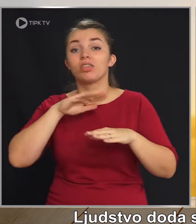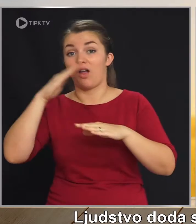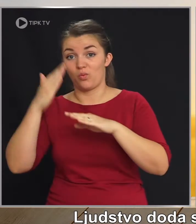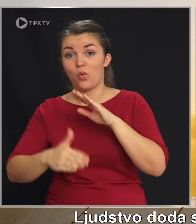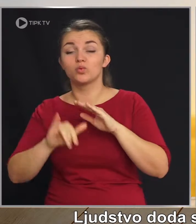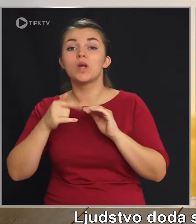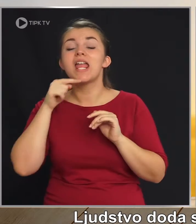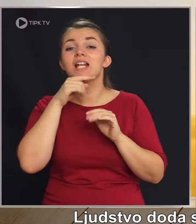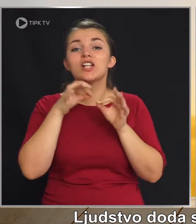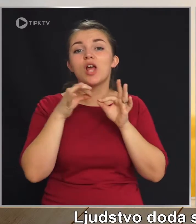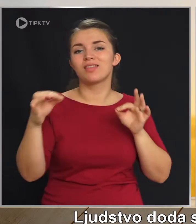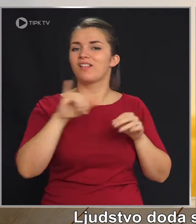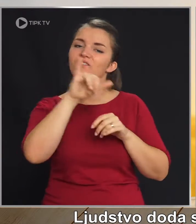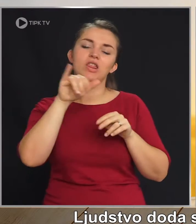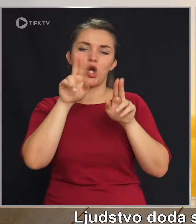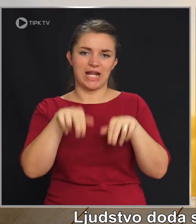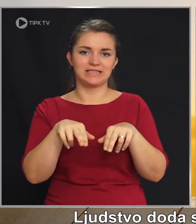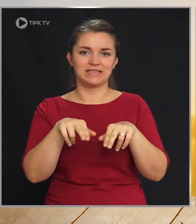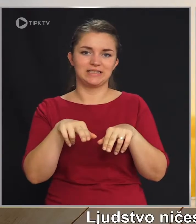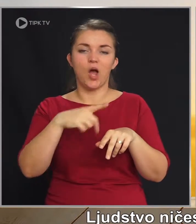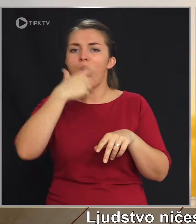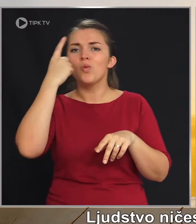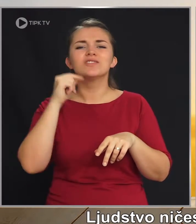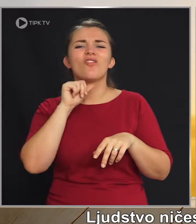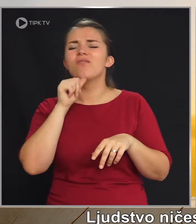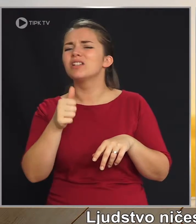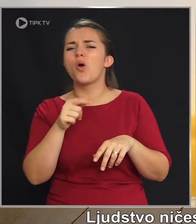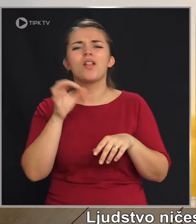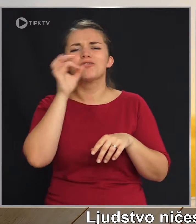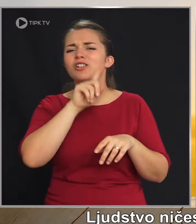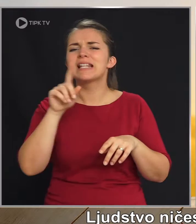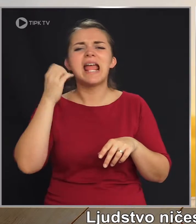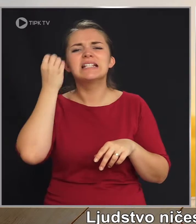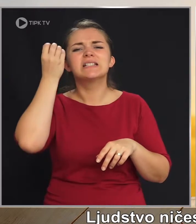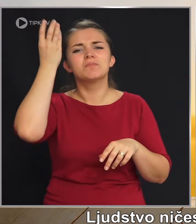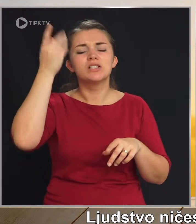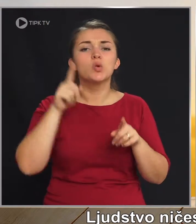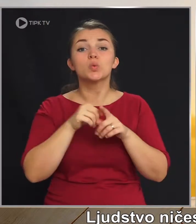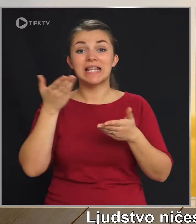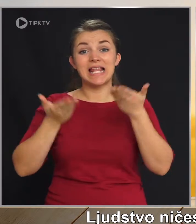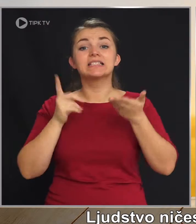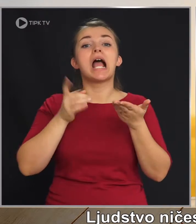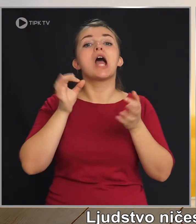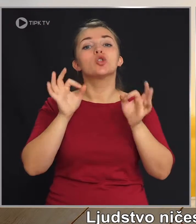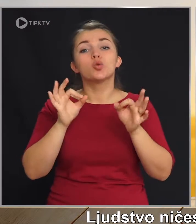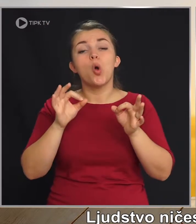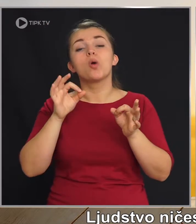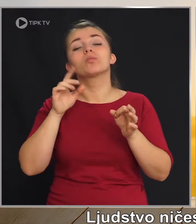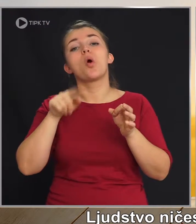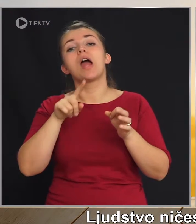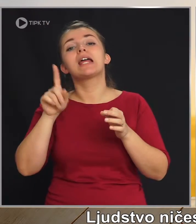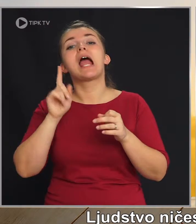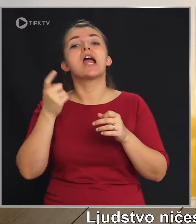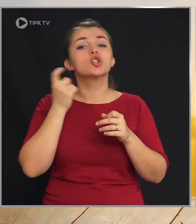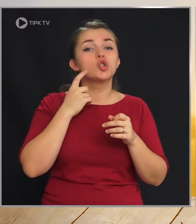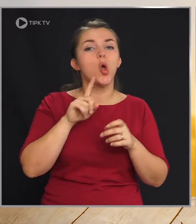koncu je rdeča nitje vedno resnica. Ljudstvo ničesa se ne izmisli in tudi tehtnica, kaj dobro, kaj zlo, je